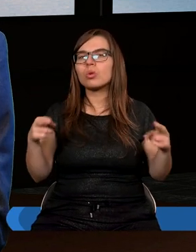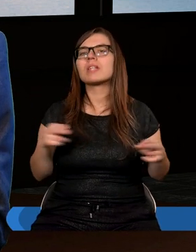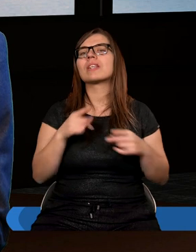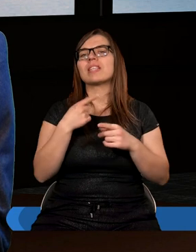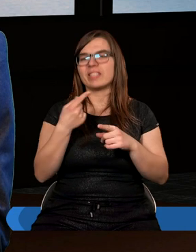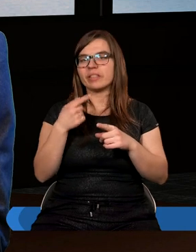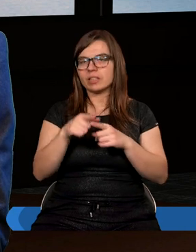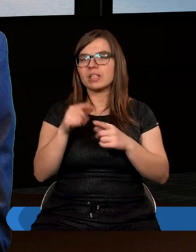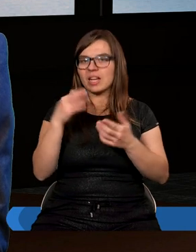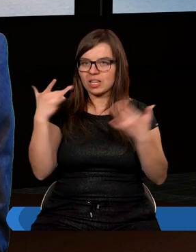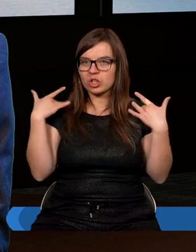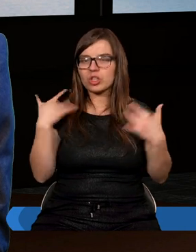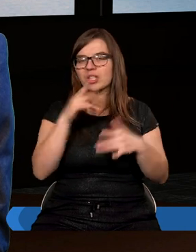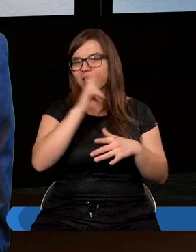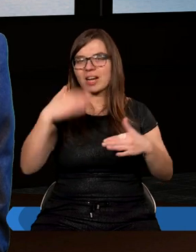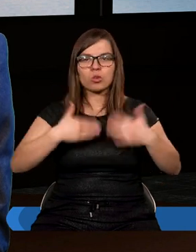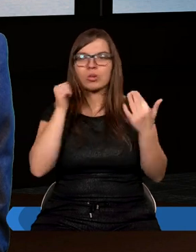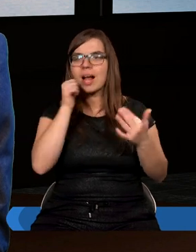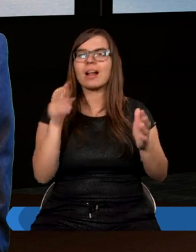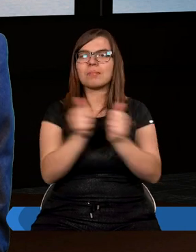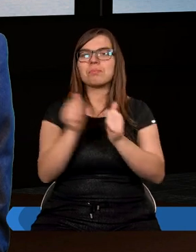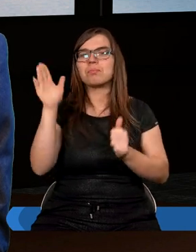Staram się żyć każdego dnia z Panem Bogiem.